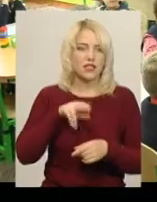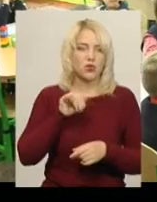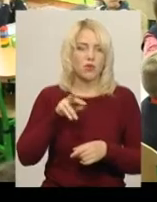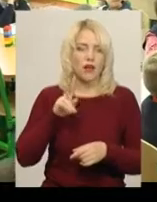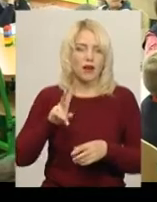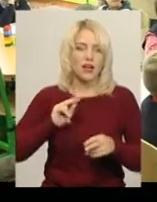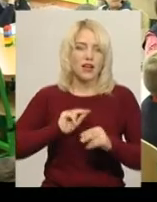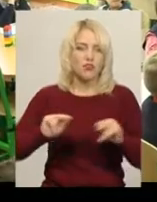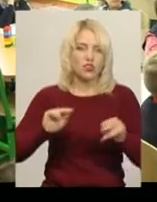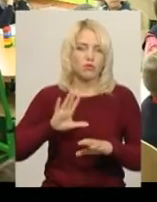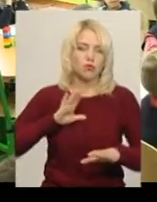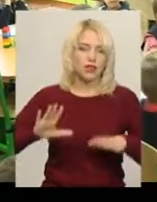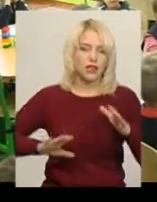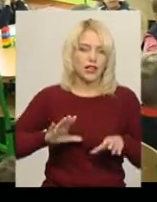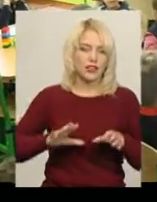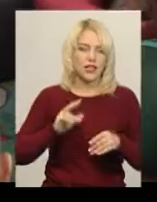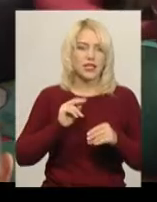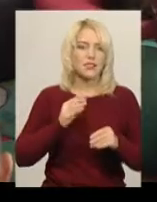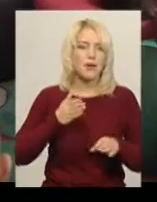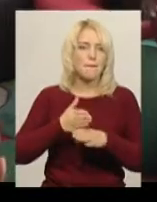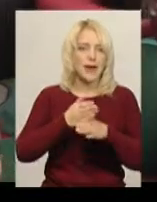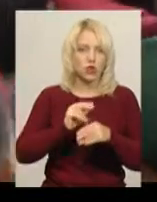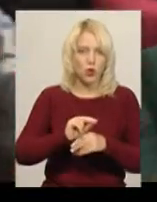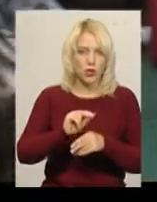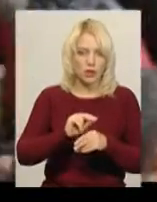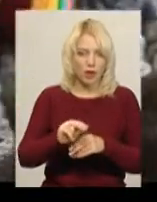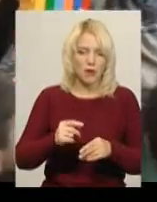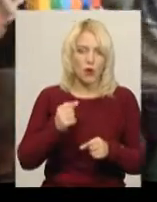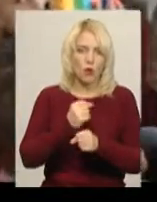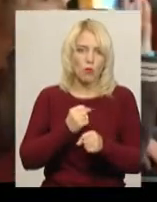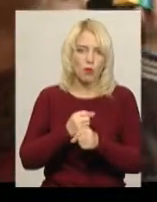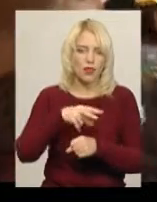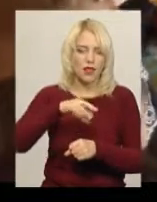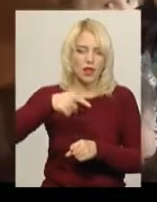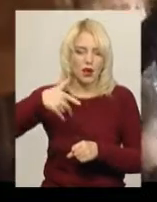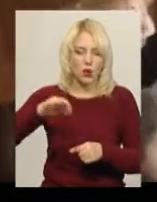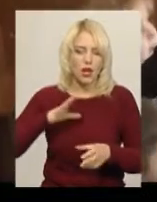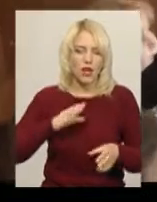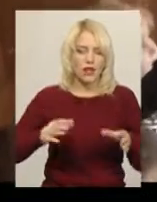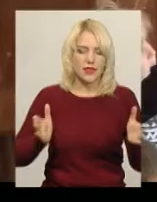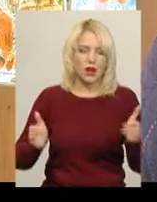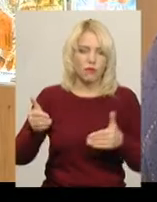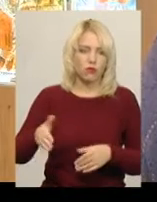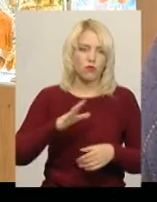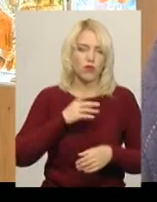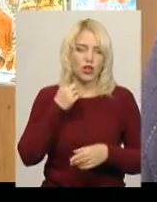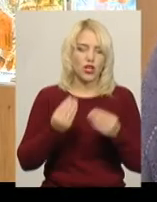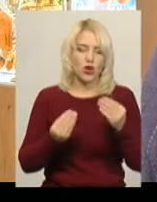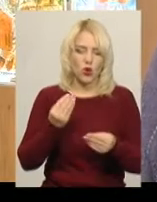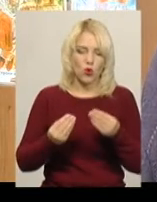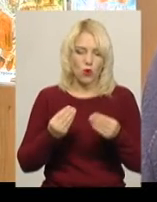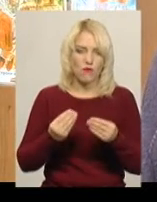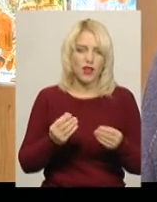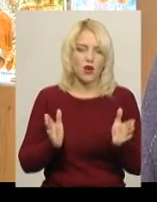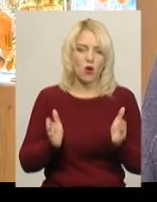проходили тренінги з навчання методикам роботи з Lego Набори школярі отримали у вересні з розрахунком ігровий комплект на дитину Продукт Lego